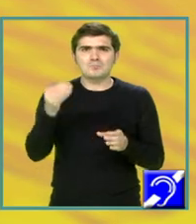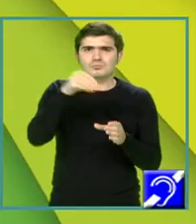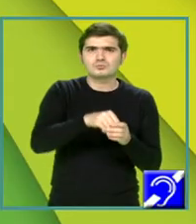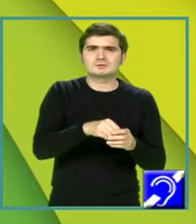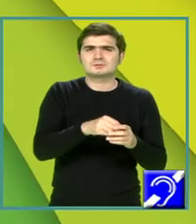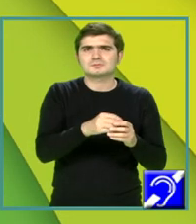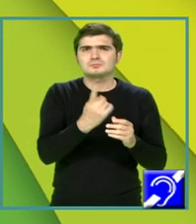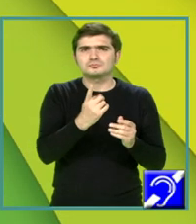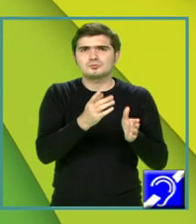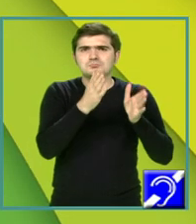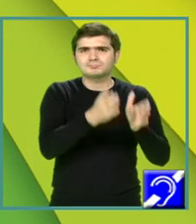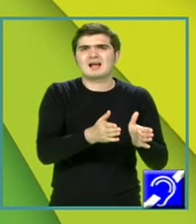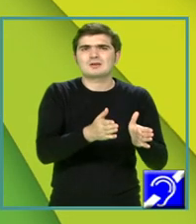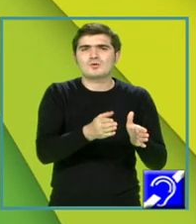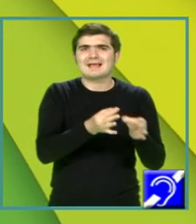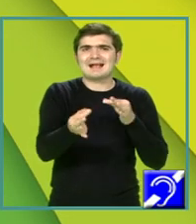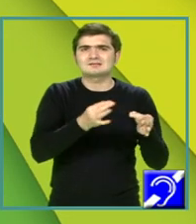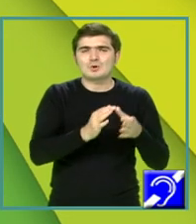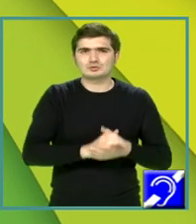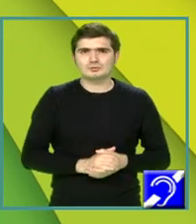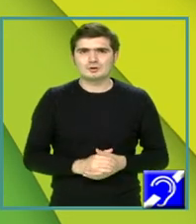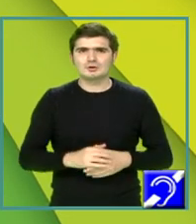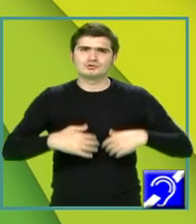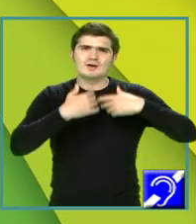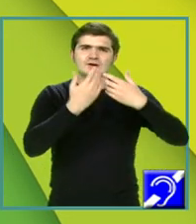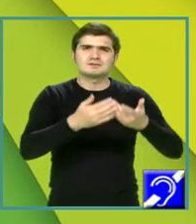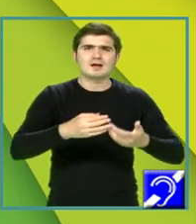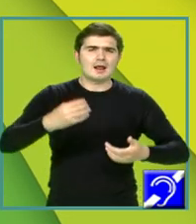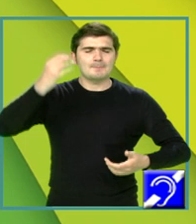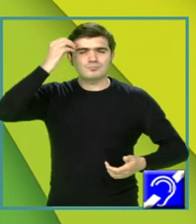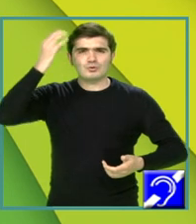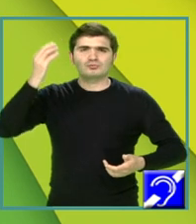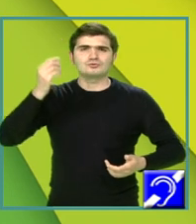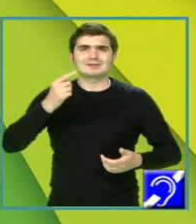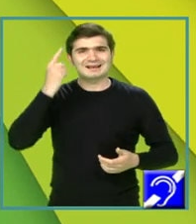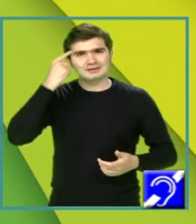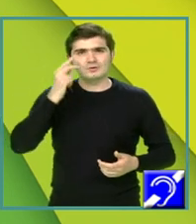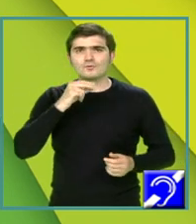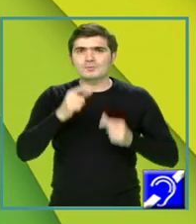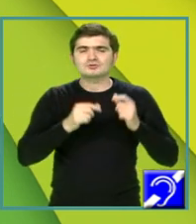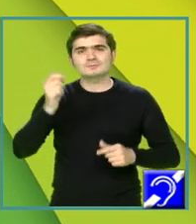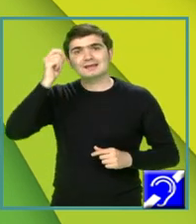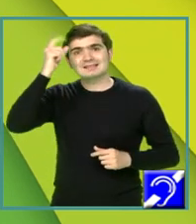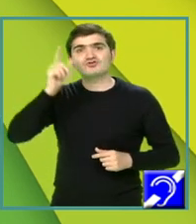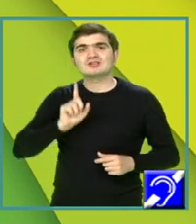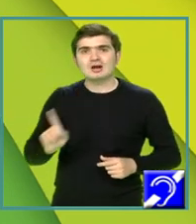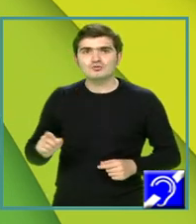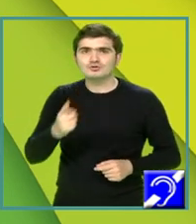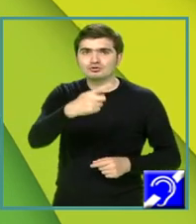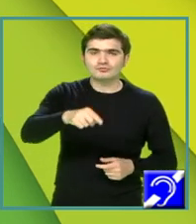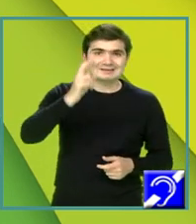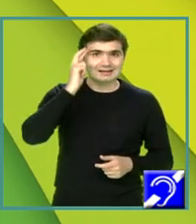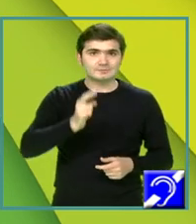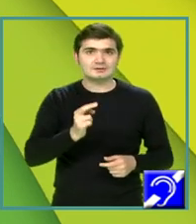măsurat. Deci, revărsarea prodigioasă a gândului face referire la inteligența sa. Voi aici trebuie să respectați o